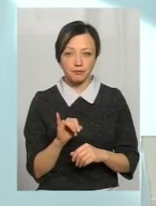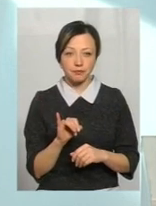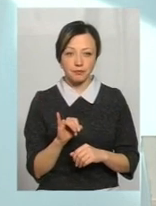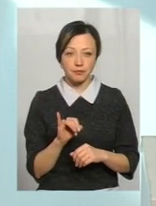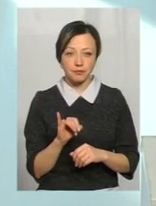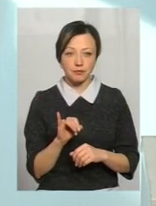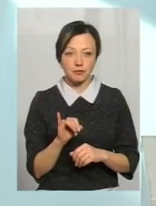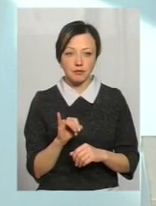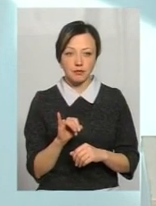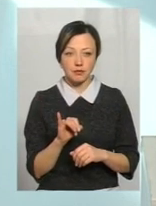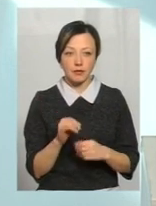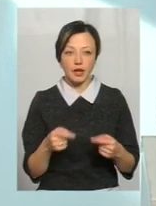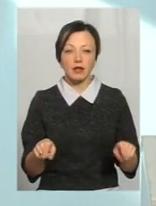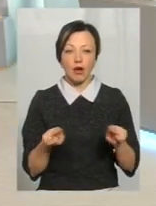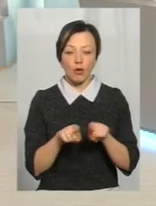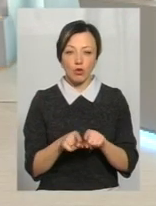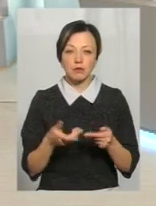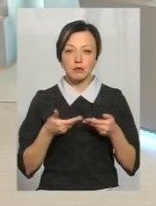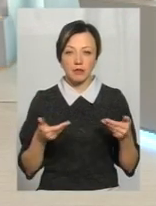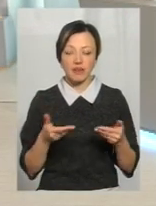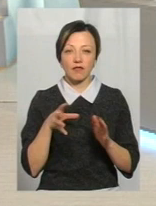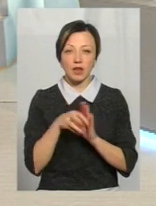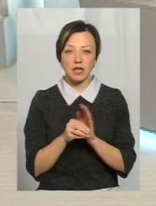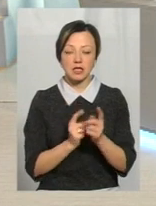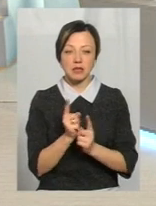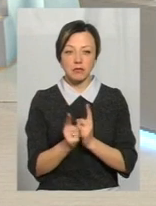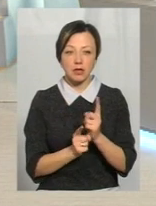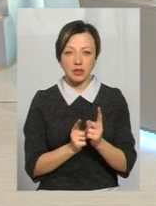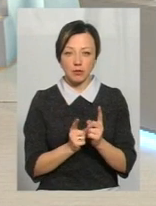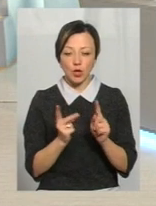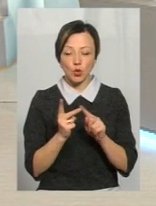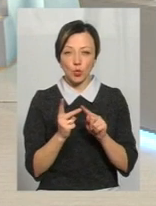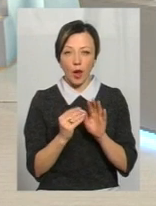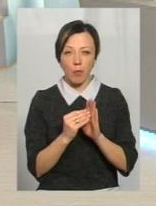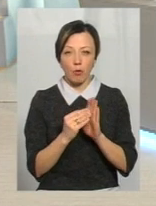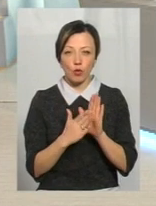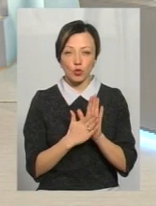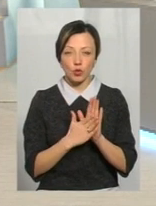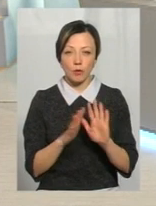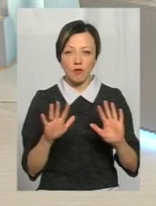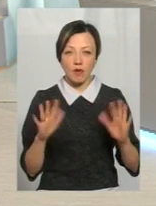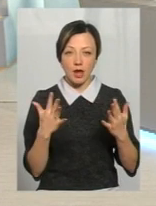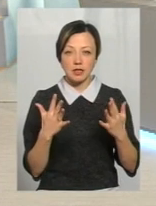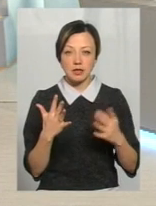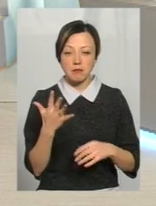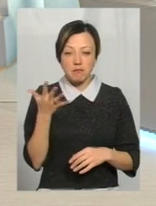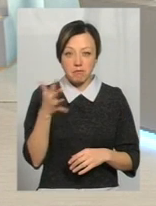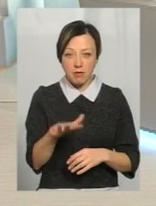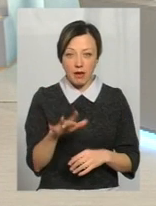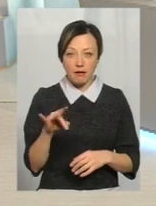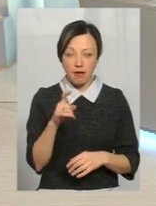суті, також ми внесли зміни другим пунктом, це те, що у разі п'яти порушень